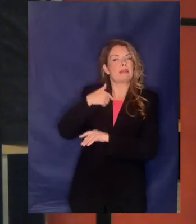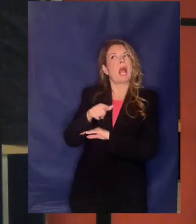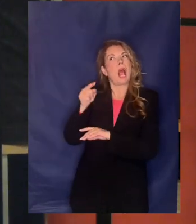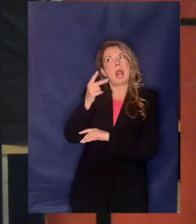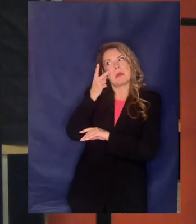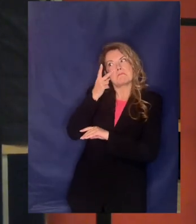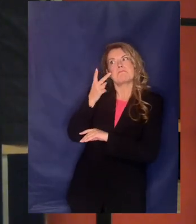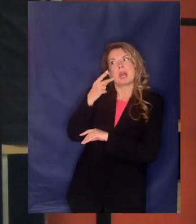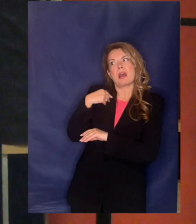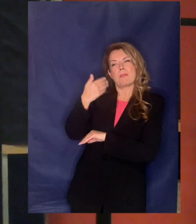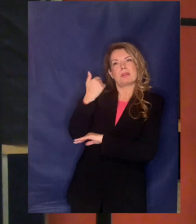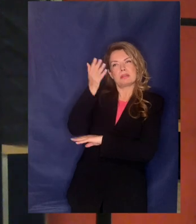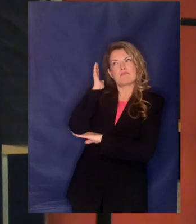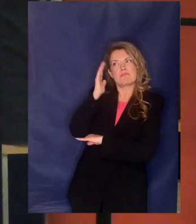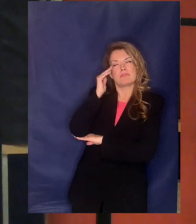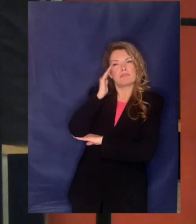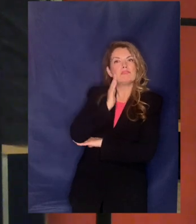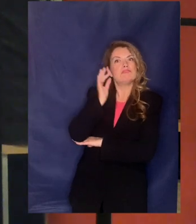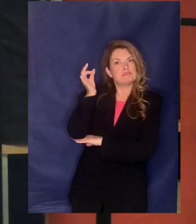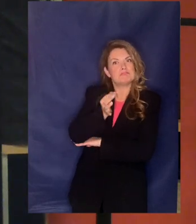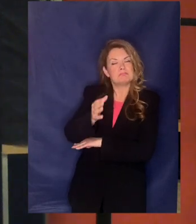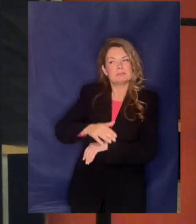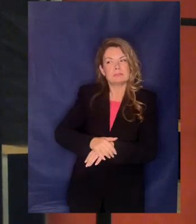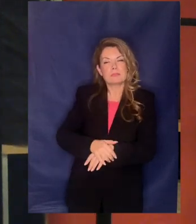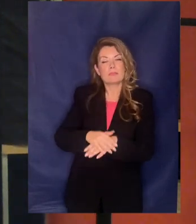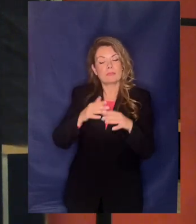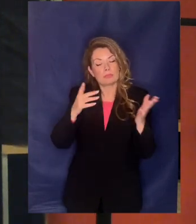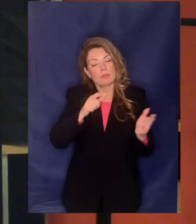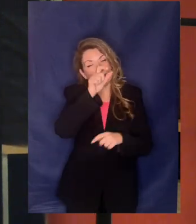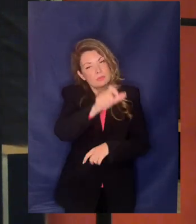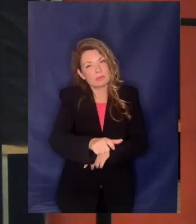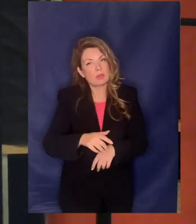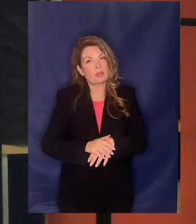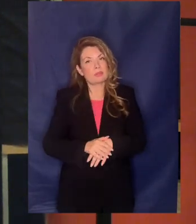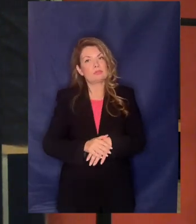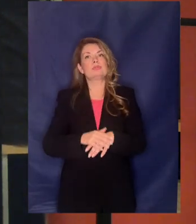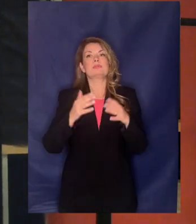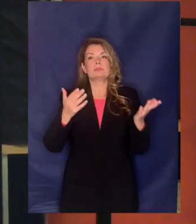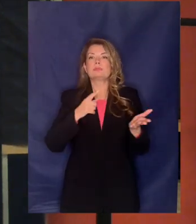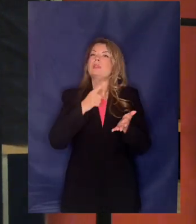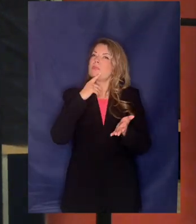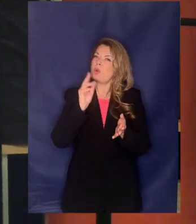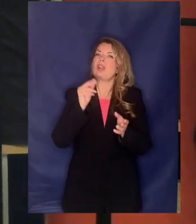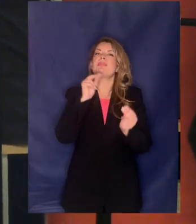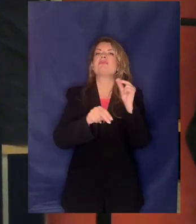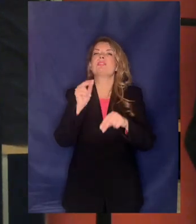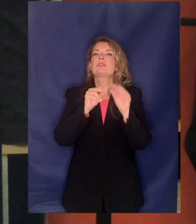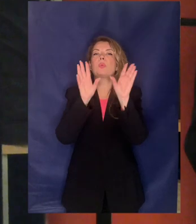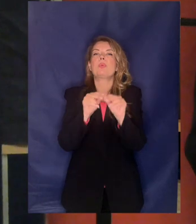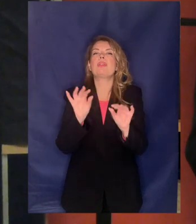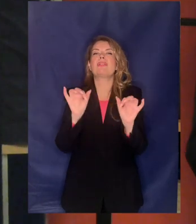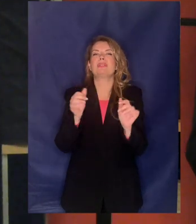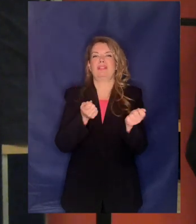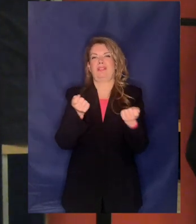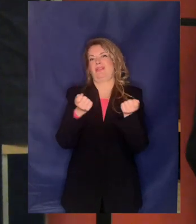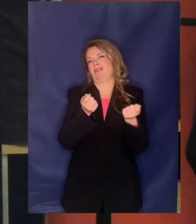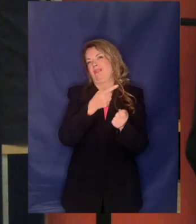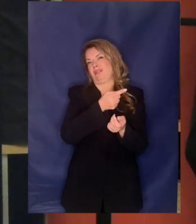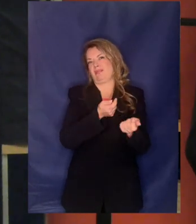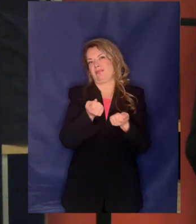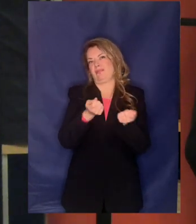ψηφίζοντας τη ρυθμιστική αρχή εποπτείας άρα για εμάς τους υπόλοιπους που δεν είμαστε